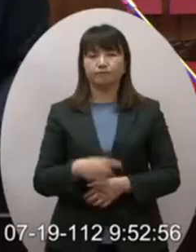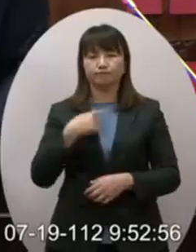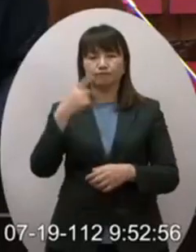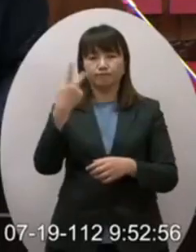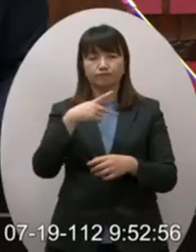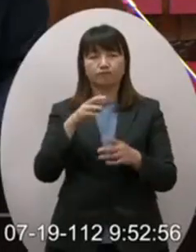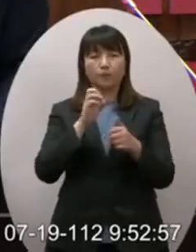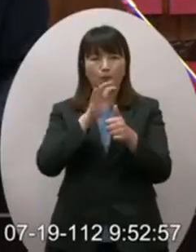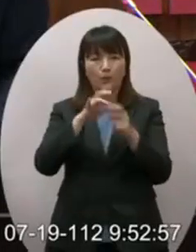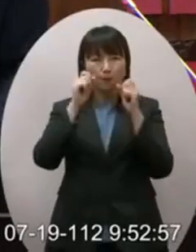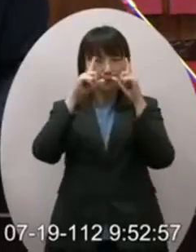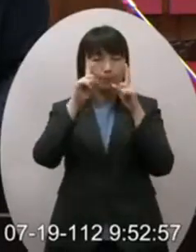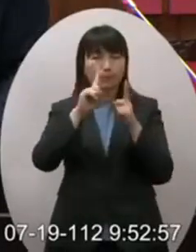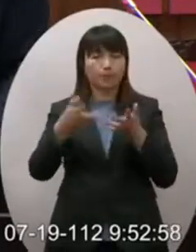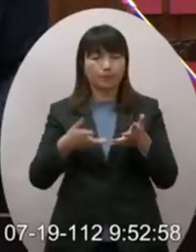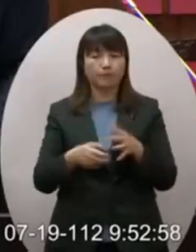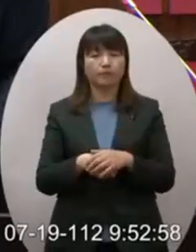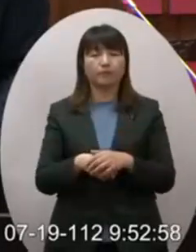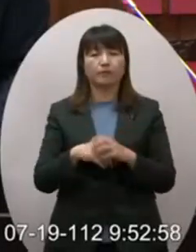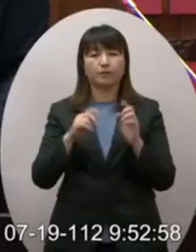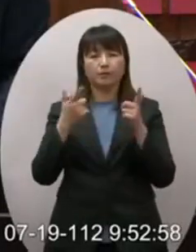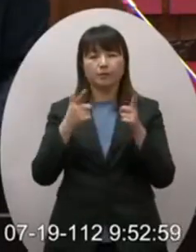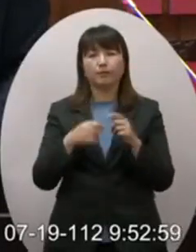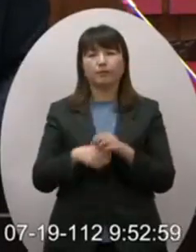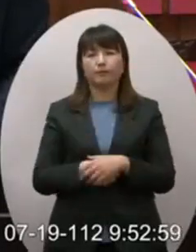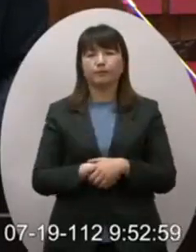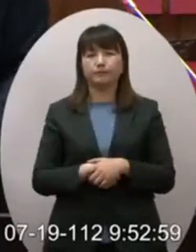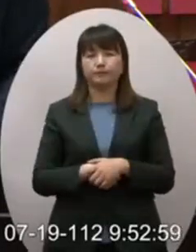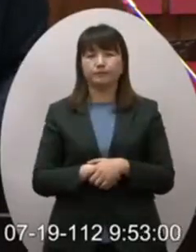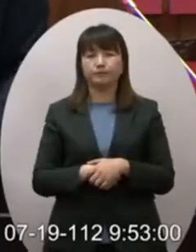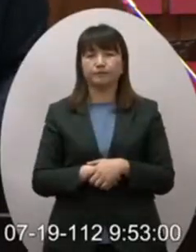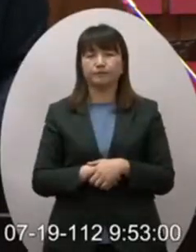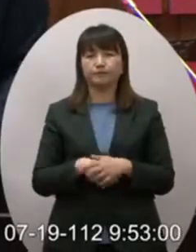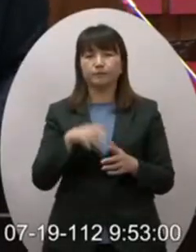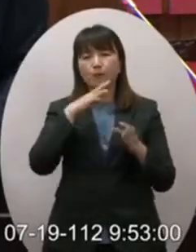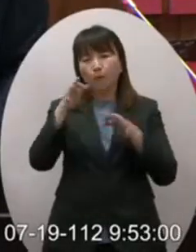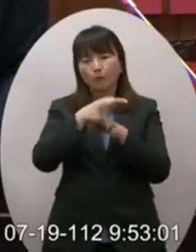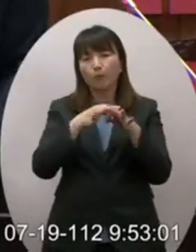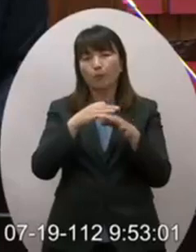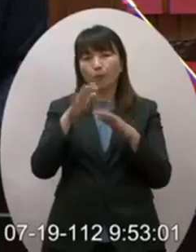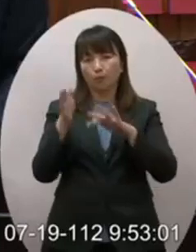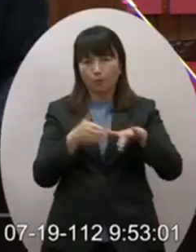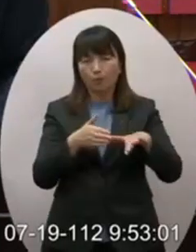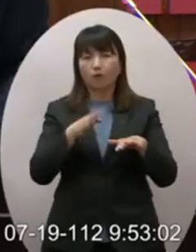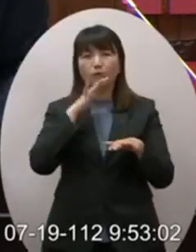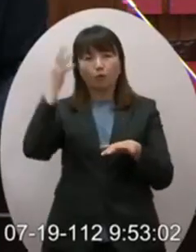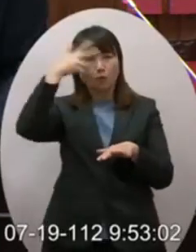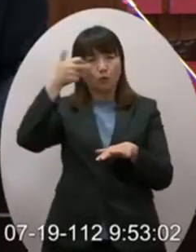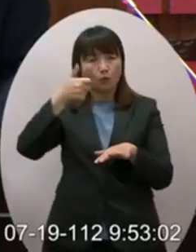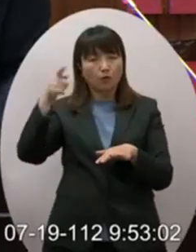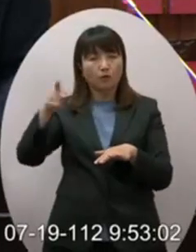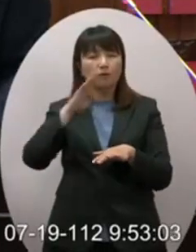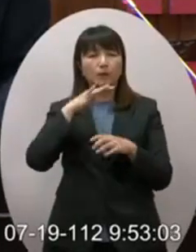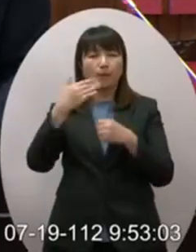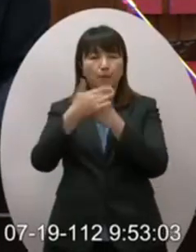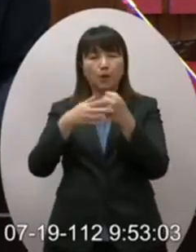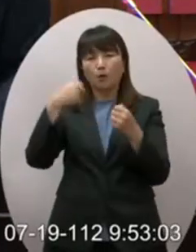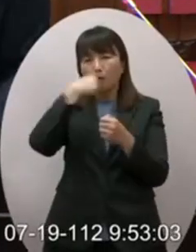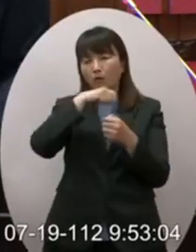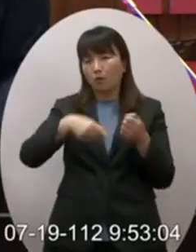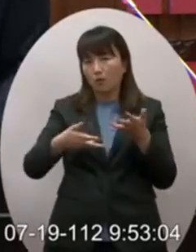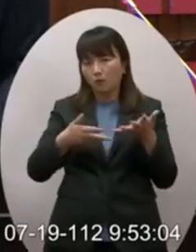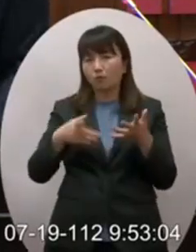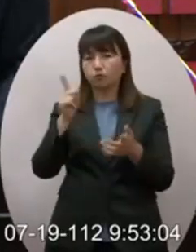我要再提醒你一件事情不要說經貿不要說經貿連川普現在連保台這